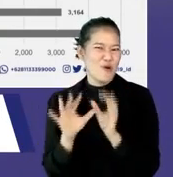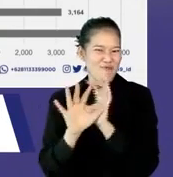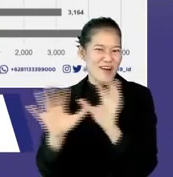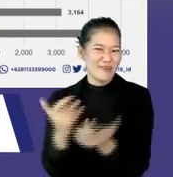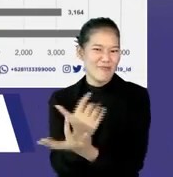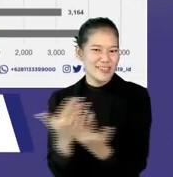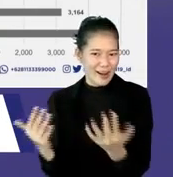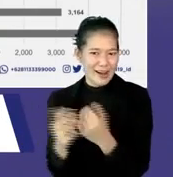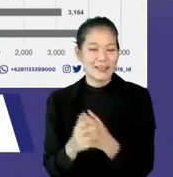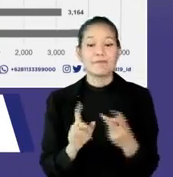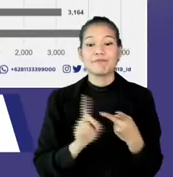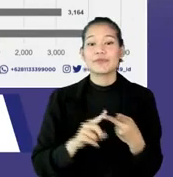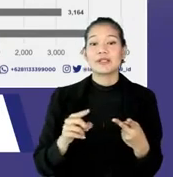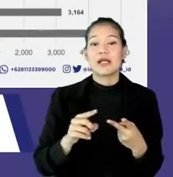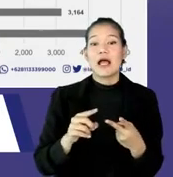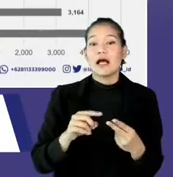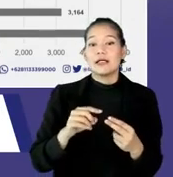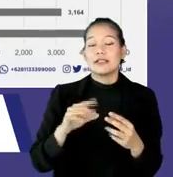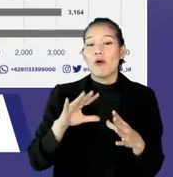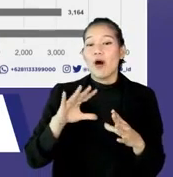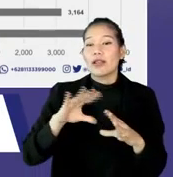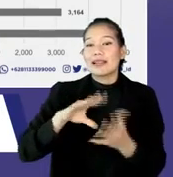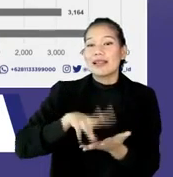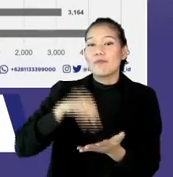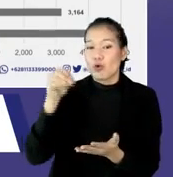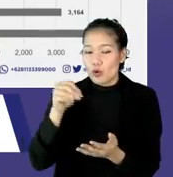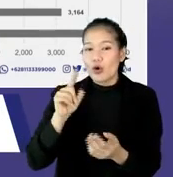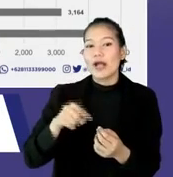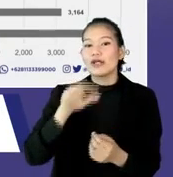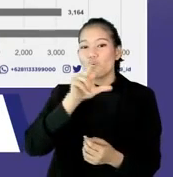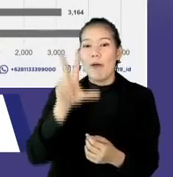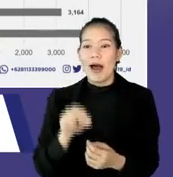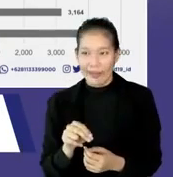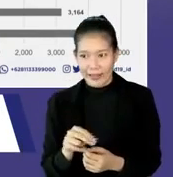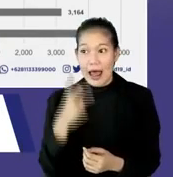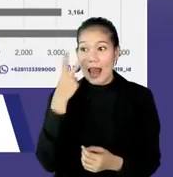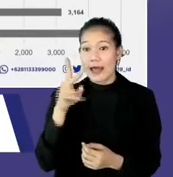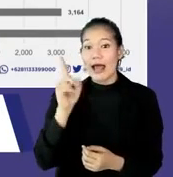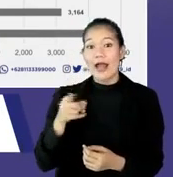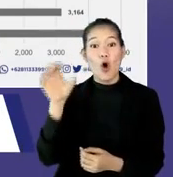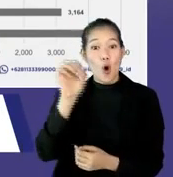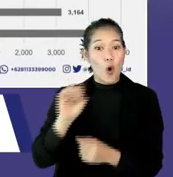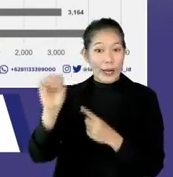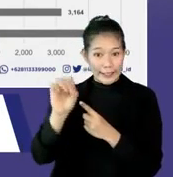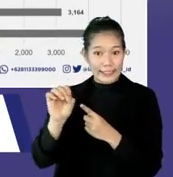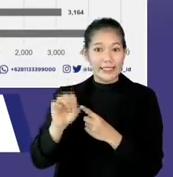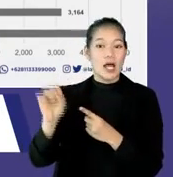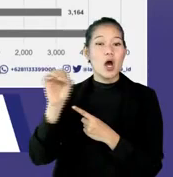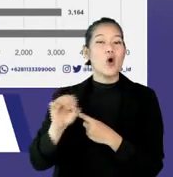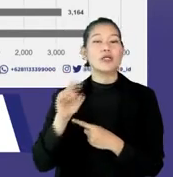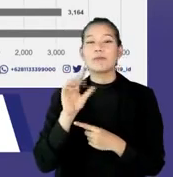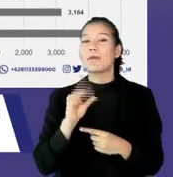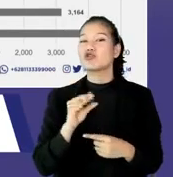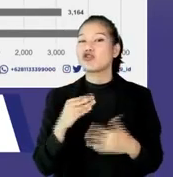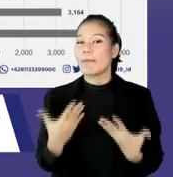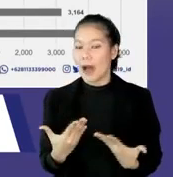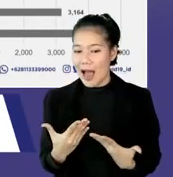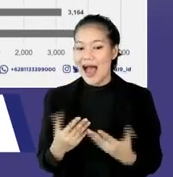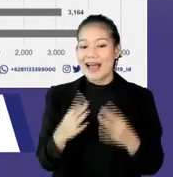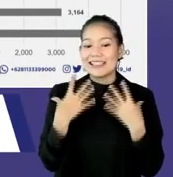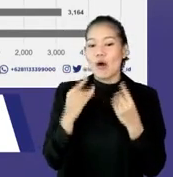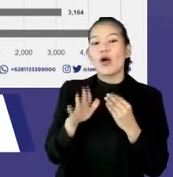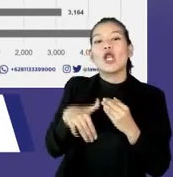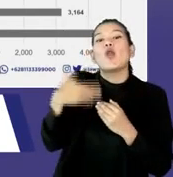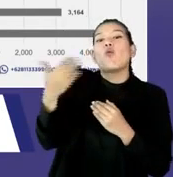tinggi. Kemudian ada Jawa Timur, Jawa Barat. Tapi kita lihat ada beberapa yang kasih kasih warna oran. Warna orannya ini menunjukkan luar